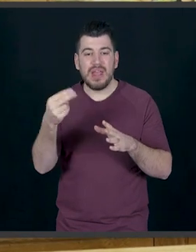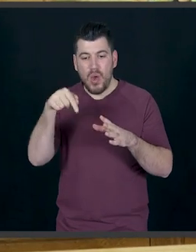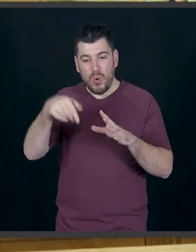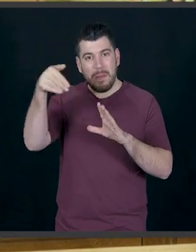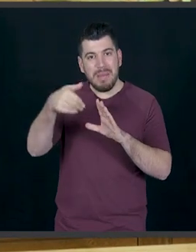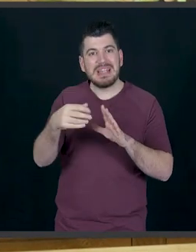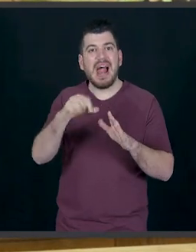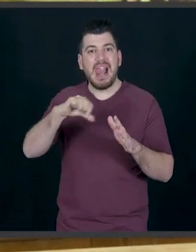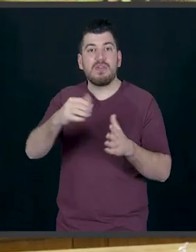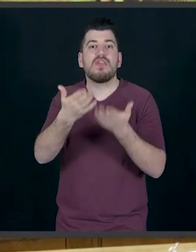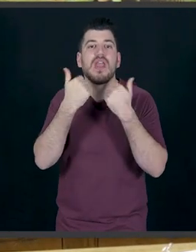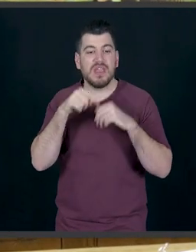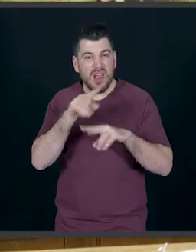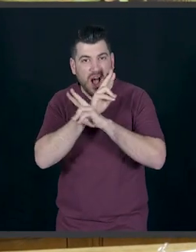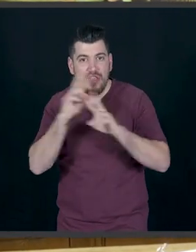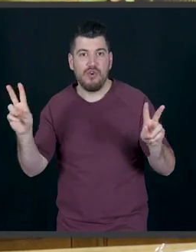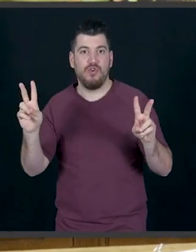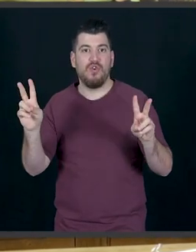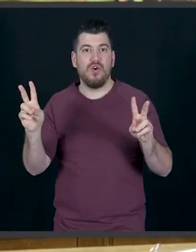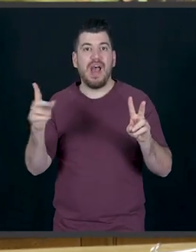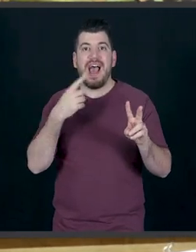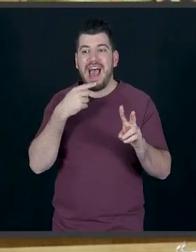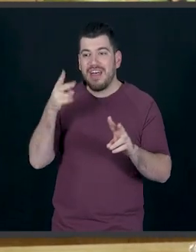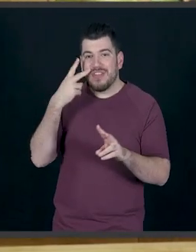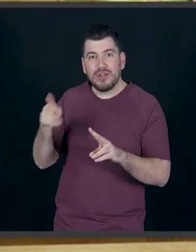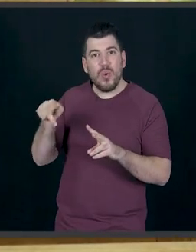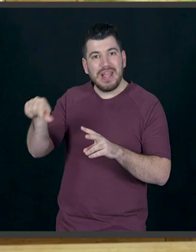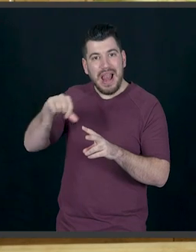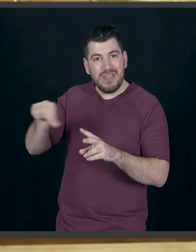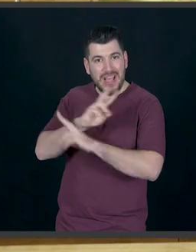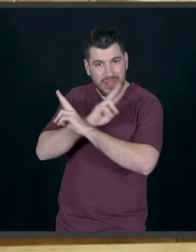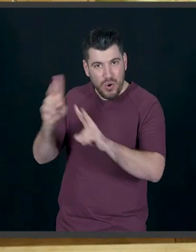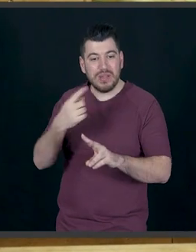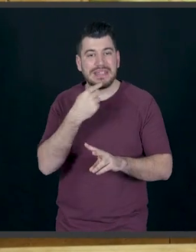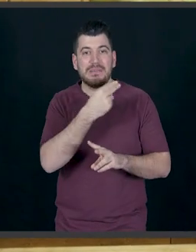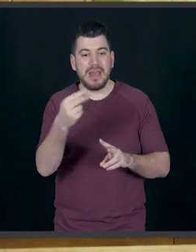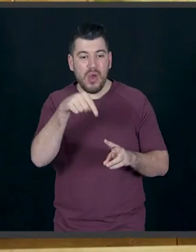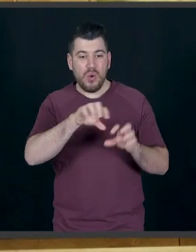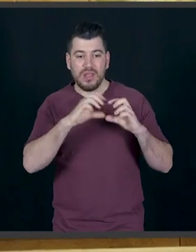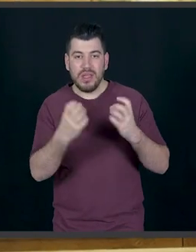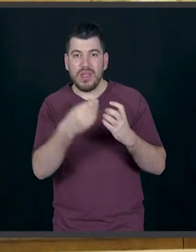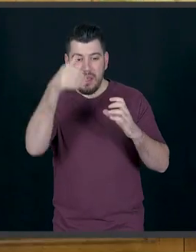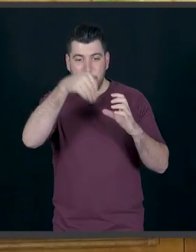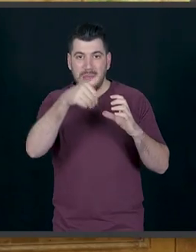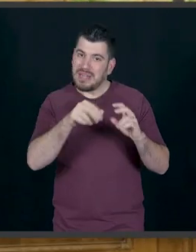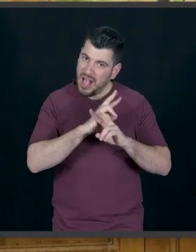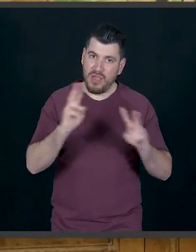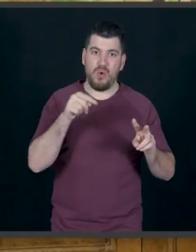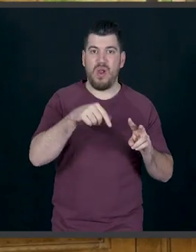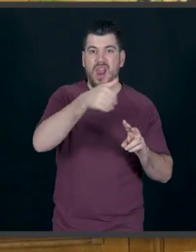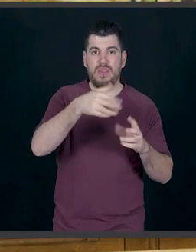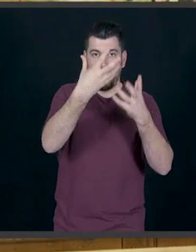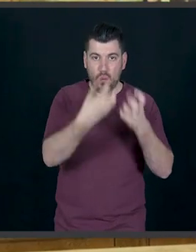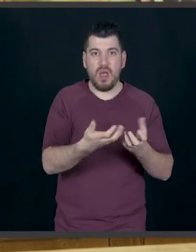γιατί αυτά είναι αμοιβαία. Άμα βγαίνει καθαρό το λάδι, σημαίνει πως δεν έχουν τραβήξει λάδι και τα ζυμάρια μας. Και θα αφήσουμε λίγο να